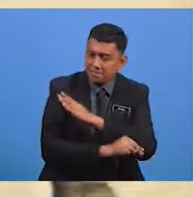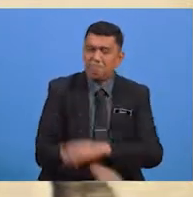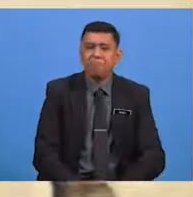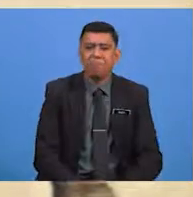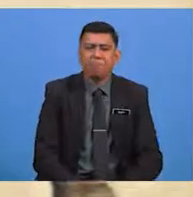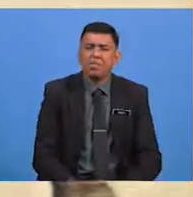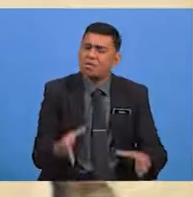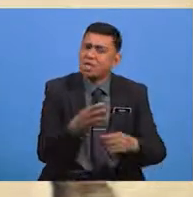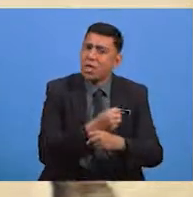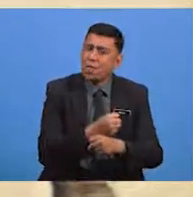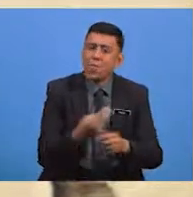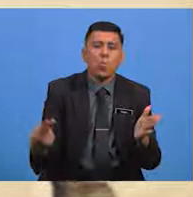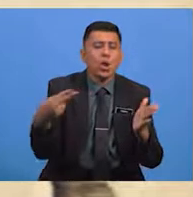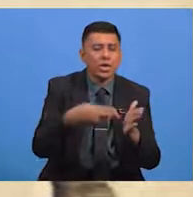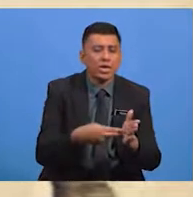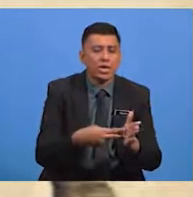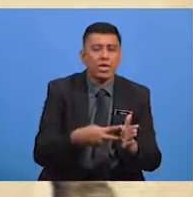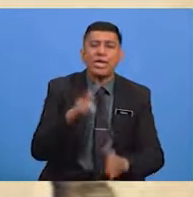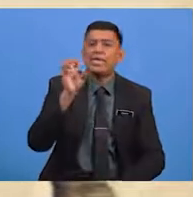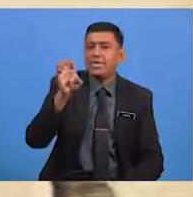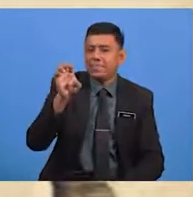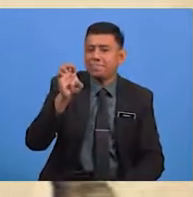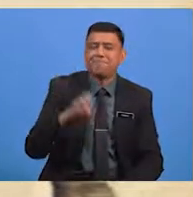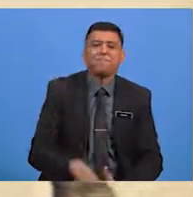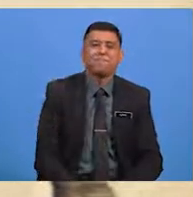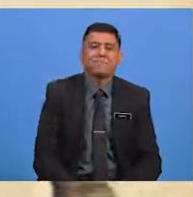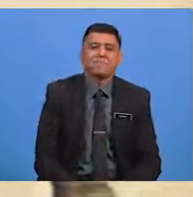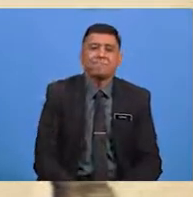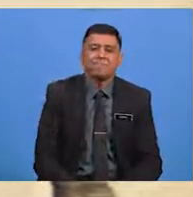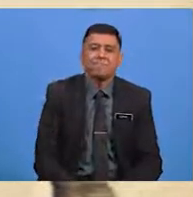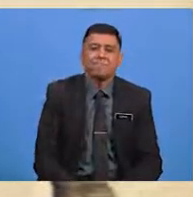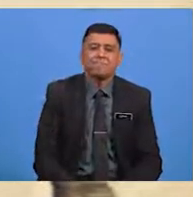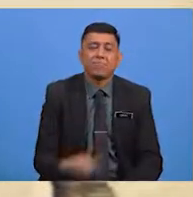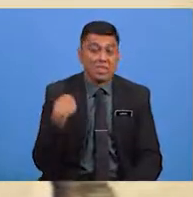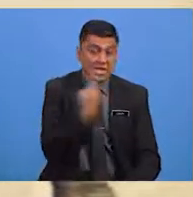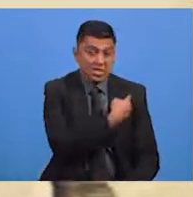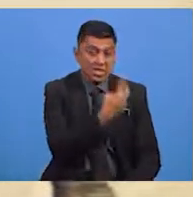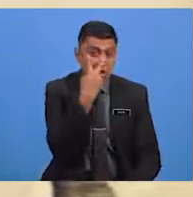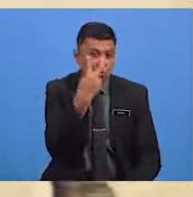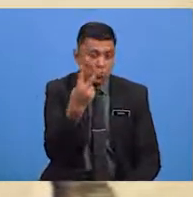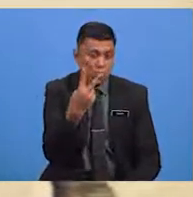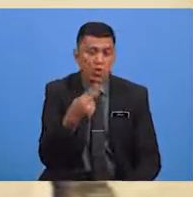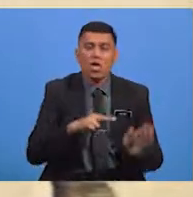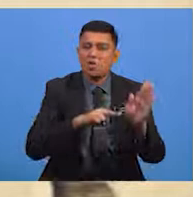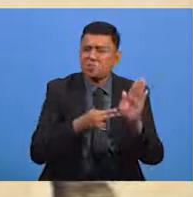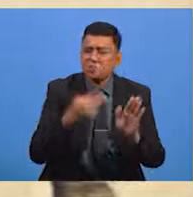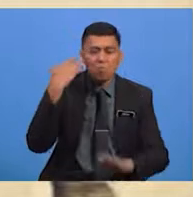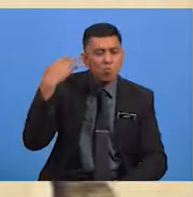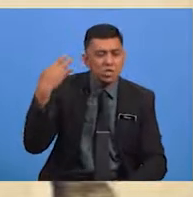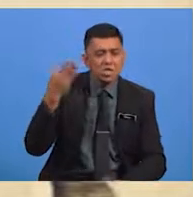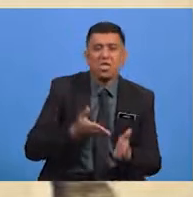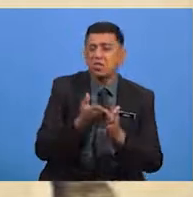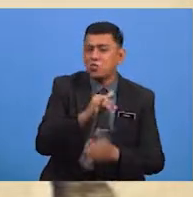Ini Terdapat Pengulangan Vokal E Kita Lihat Pula Unsur Bunyi